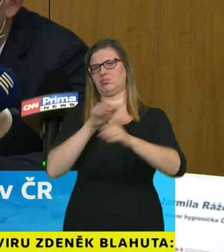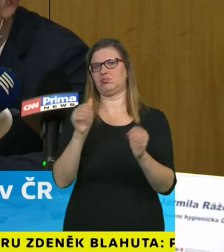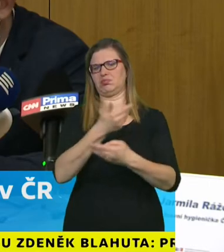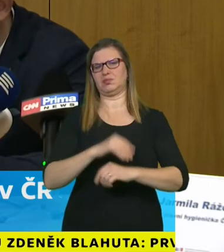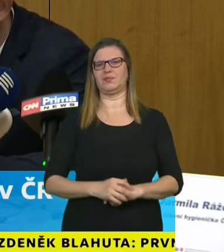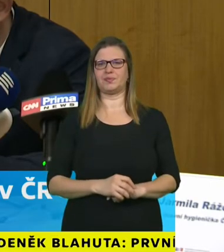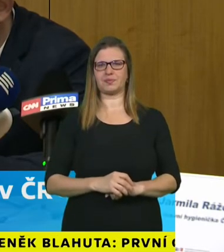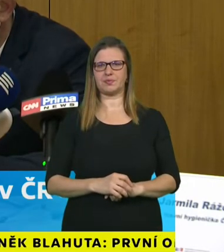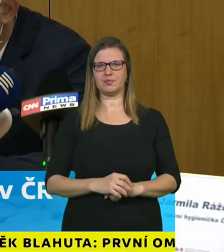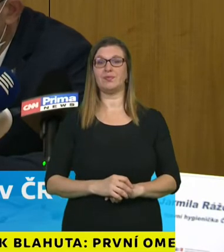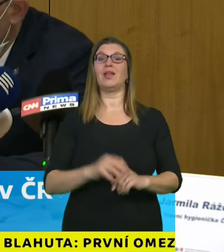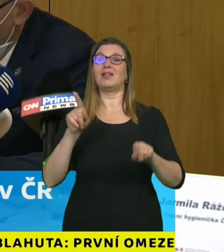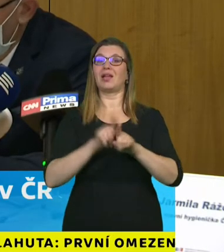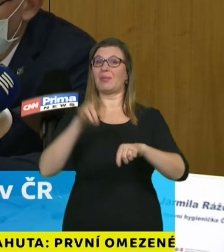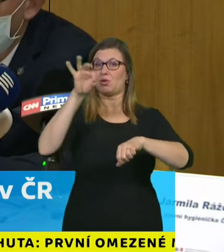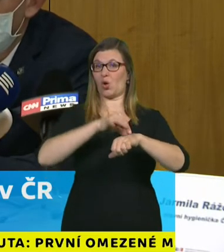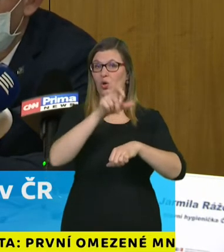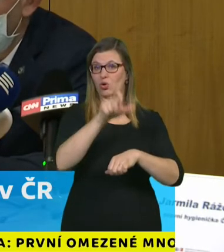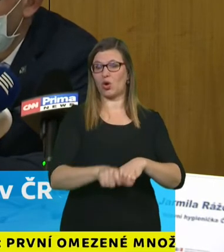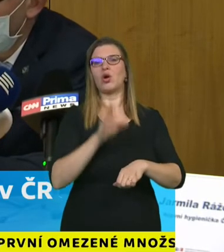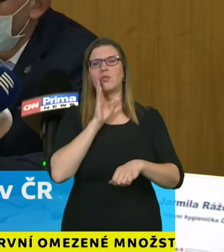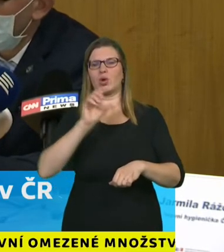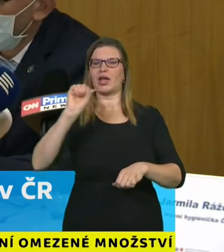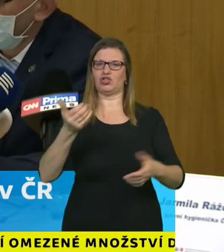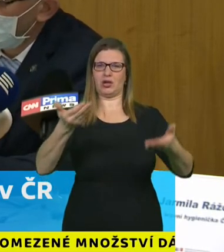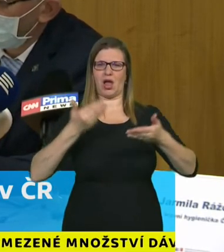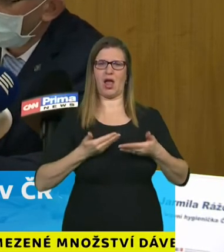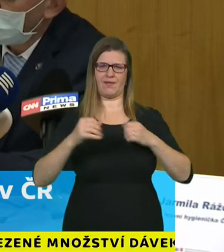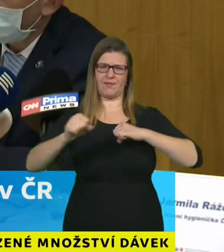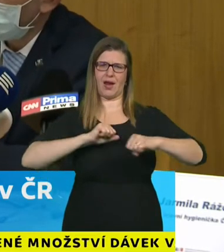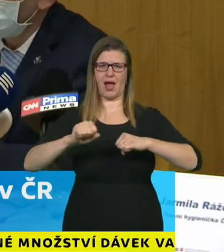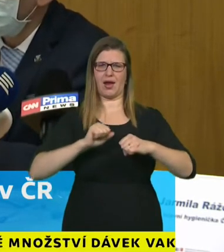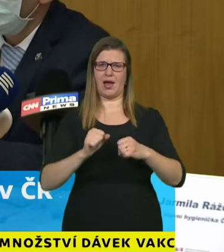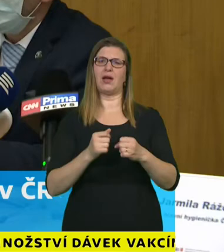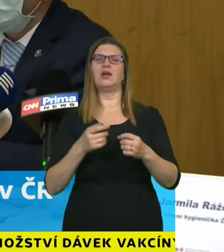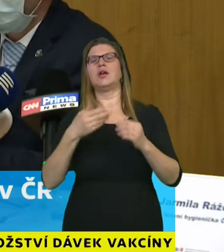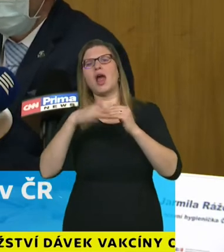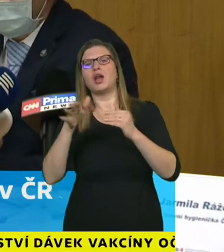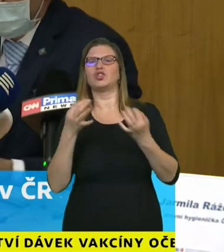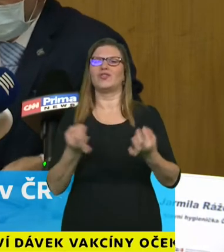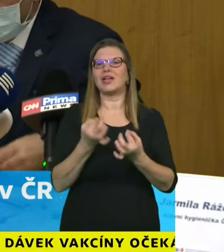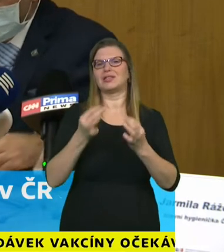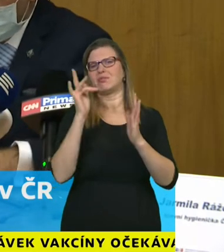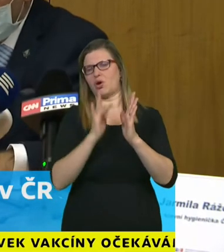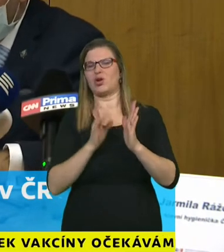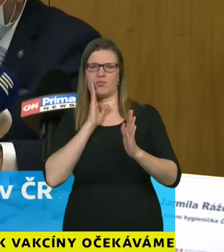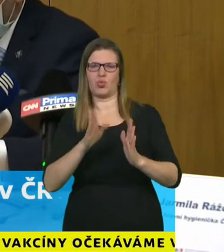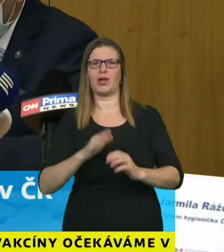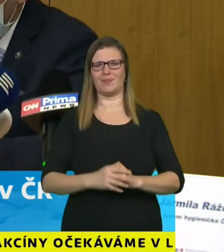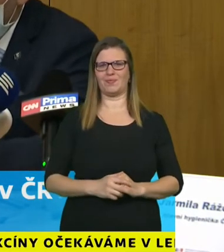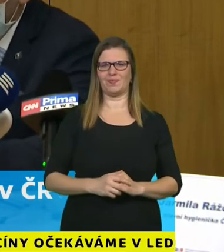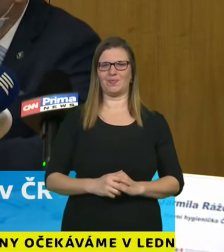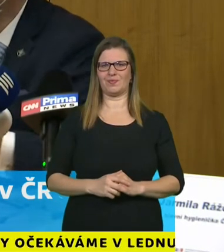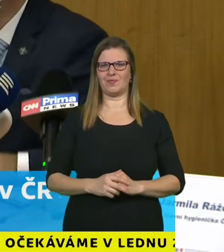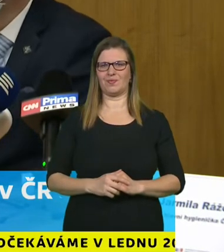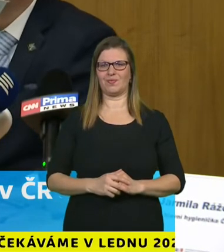doktor za úkol předložit vládě ještě před Vánoci pokud se týká pokud se týká